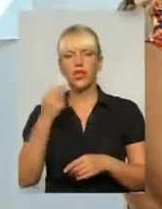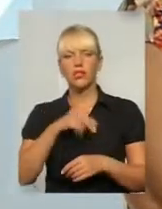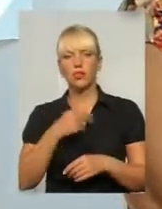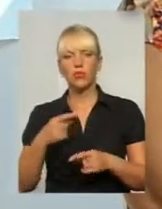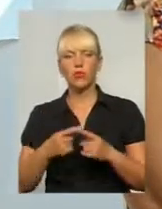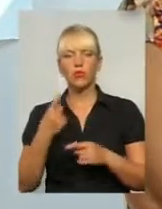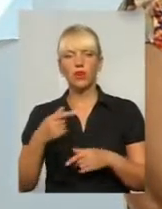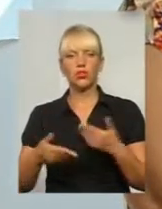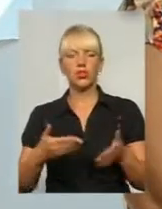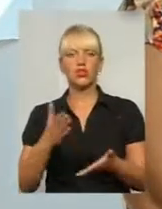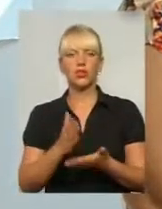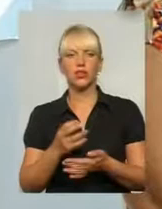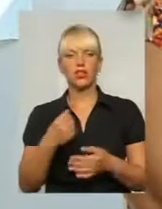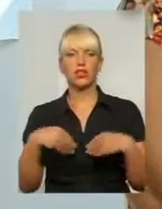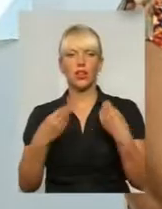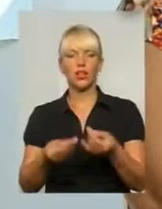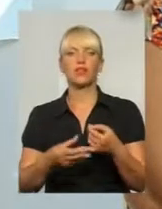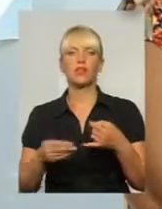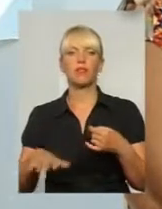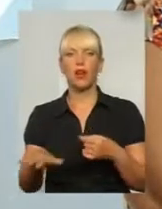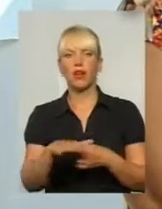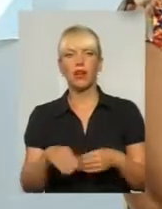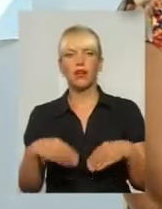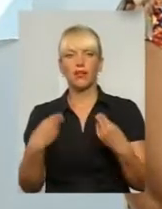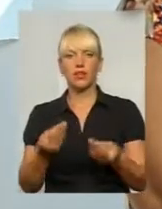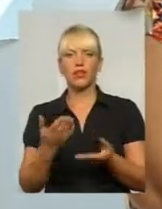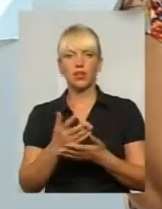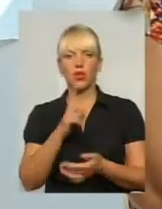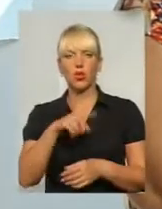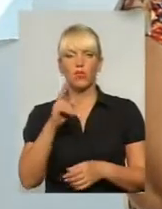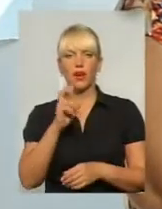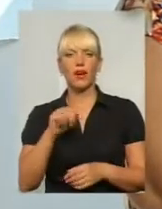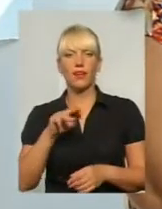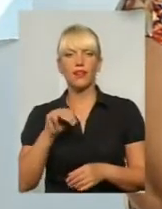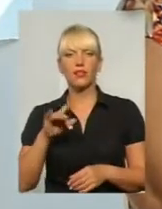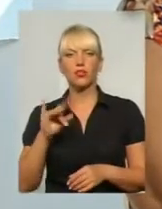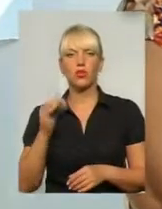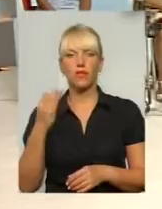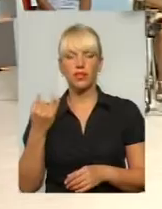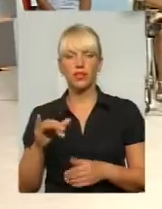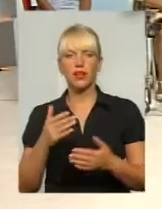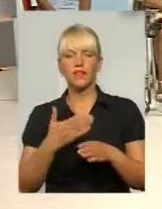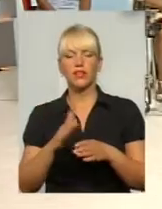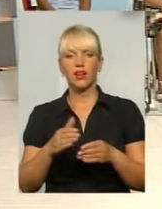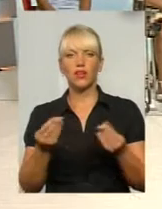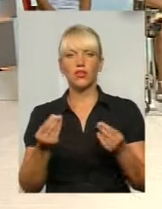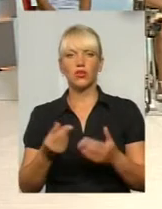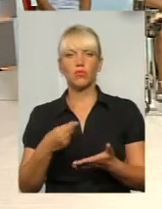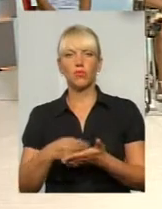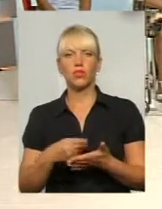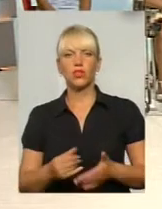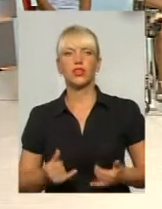перший крок є, дана земля, вже є кадастровий номер, виділяються гроші з бюджету для того, щоб